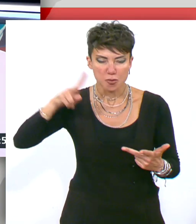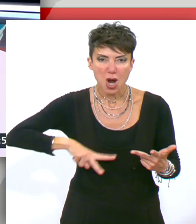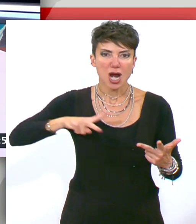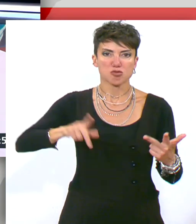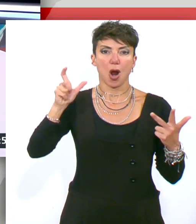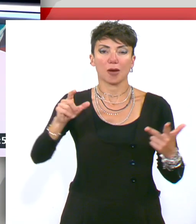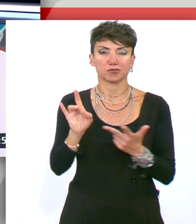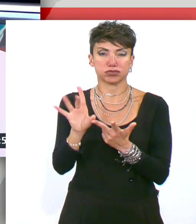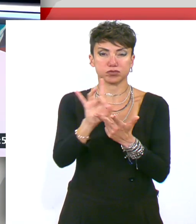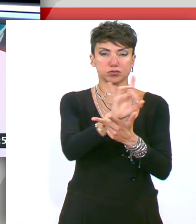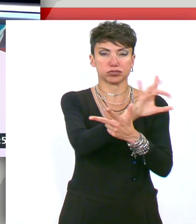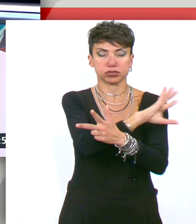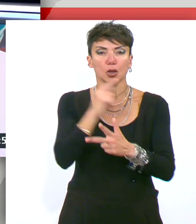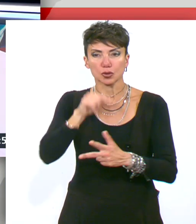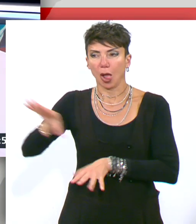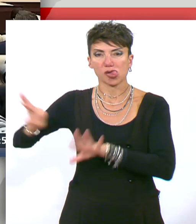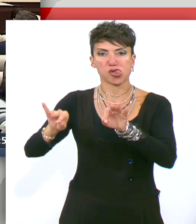απολύτερη εμπιστοσύνης του Τούρκου Προέδρου.